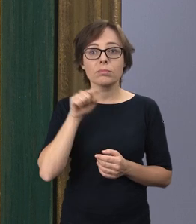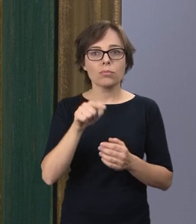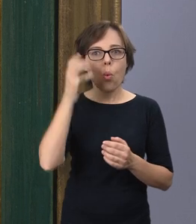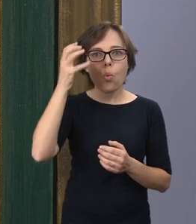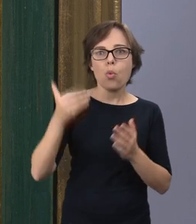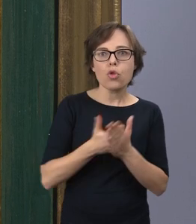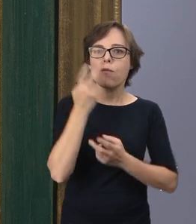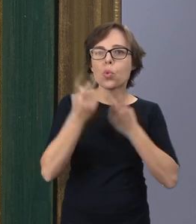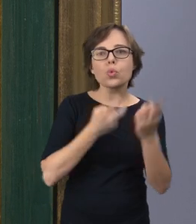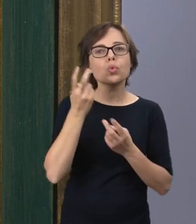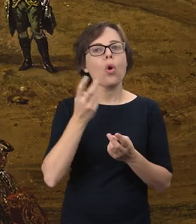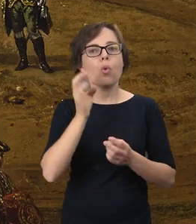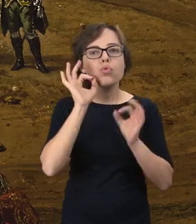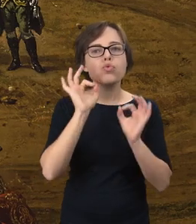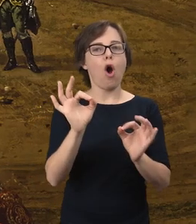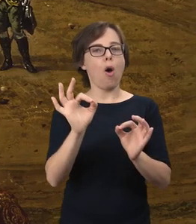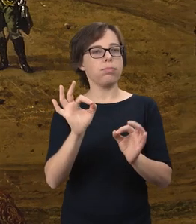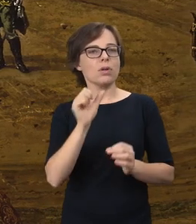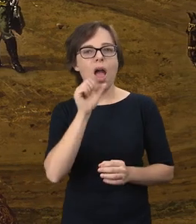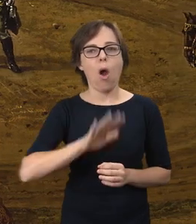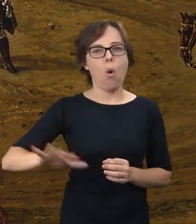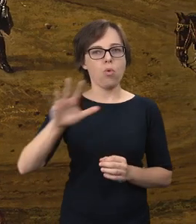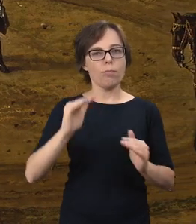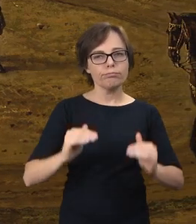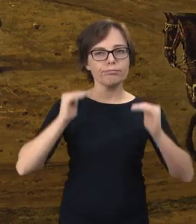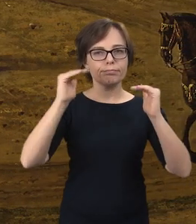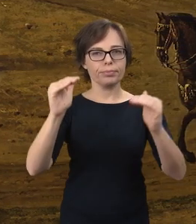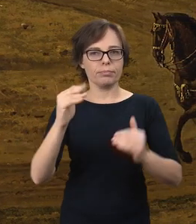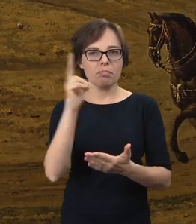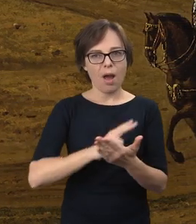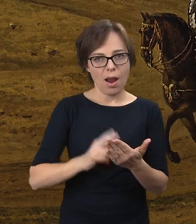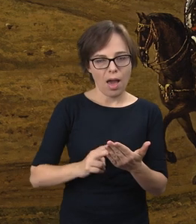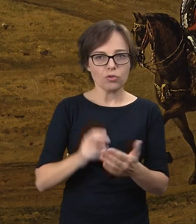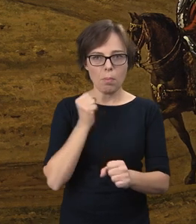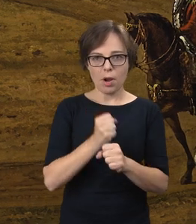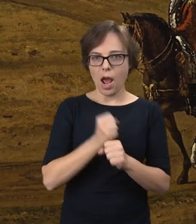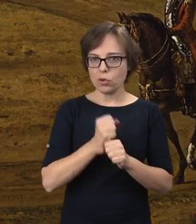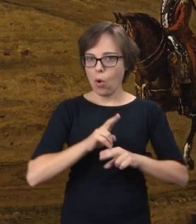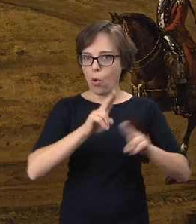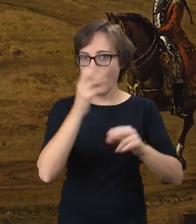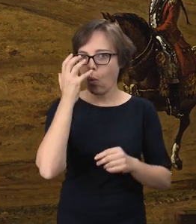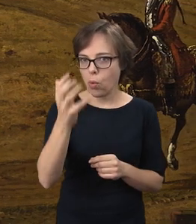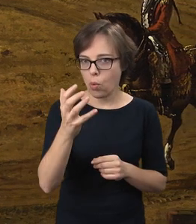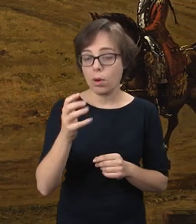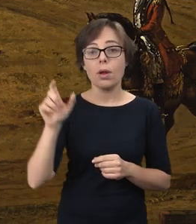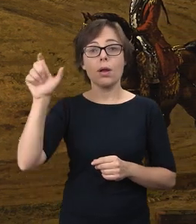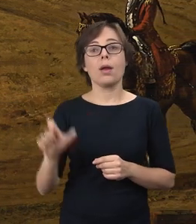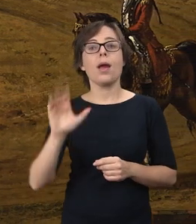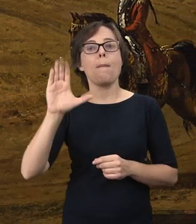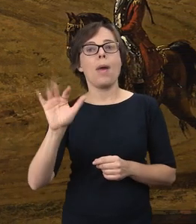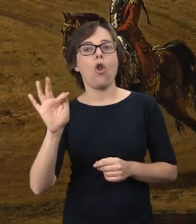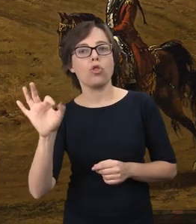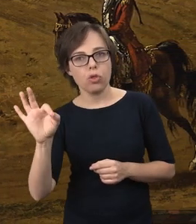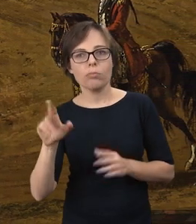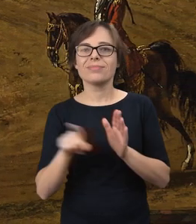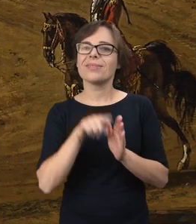Poszukiwał on dobrych, cenionych europejskich malarzy, którzy mogliby zasilić jego artystyczny dwór. Bernardo Belotto